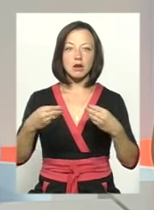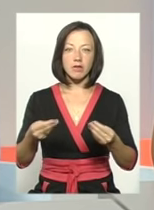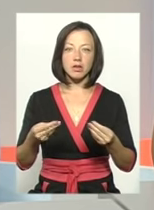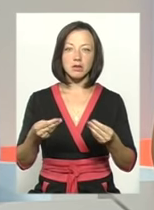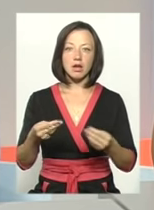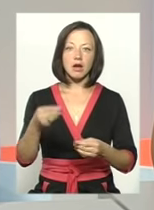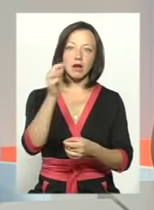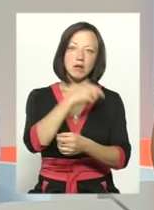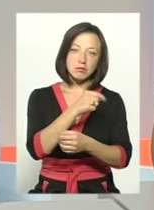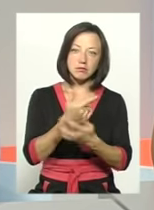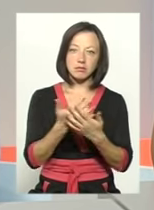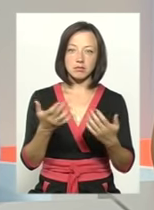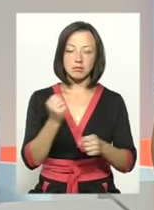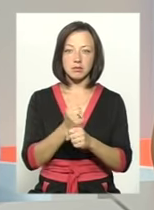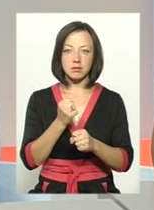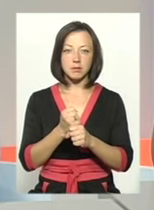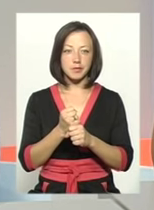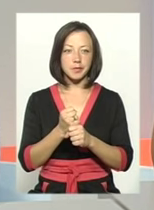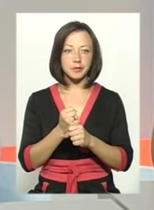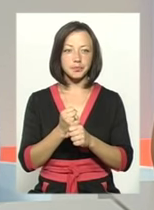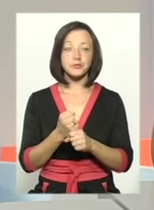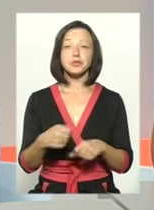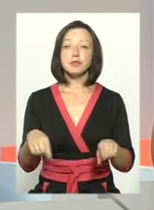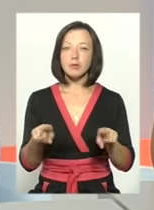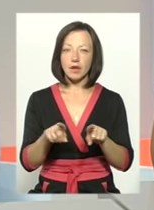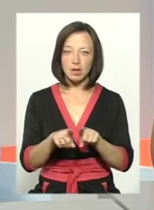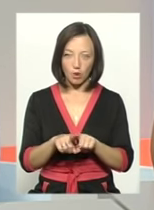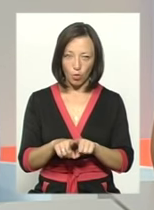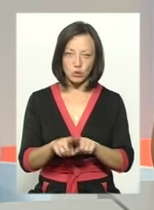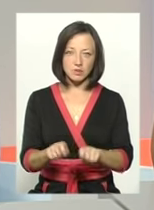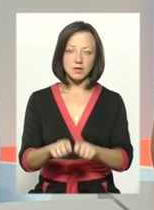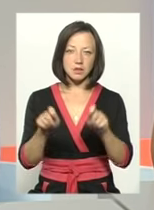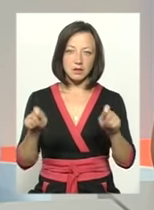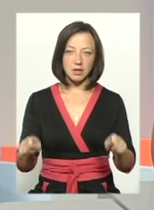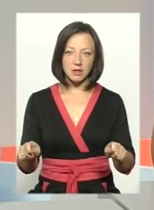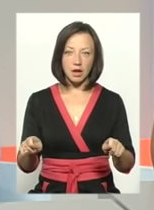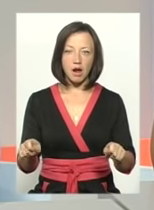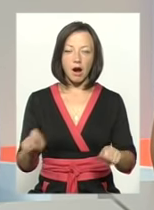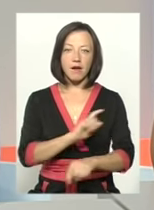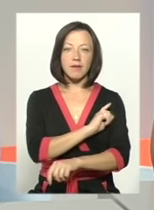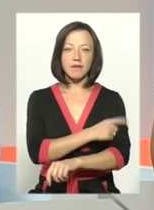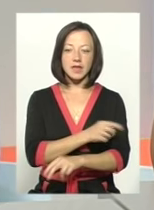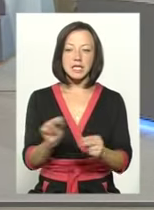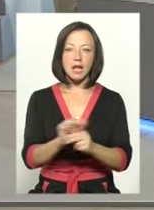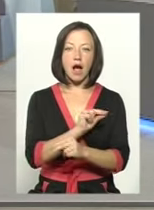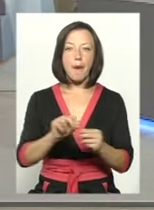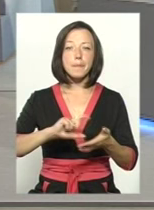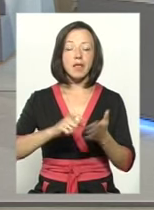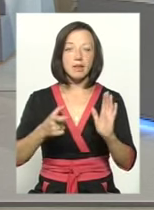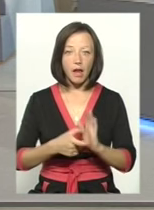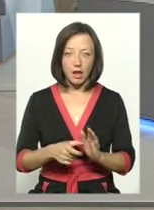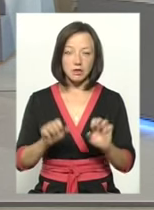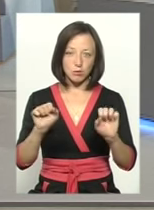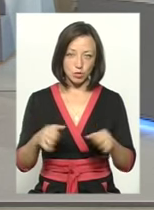внутрішньовинні маніпуляції. Також буде розгорнуто фізкабінети, де ми можемо